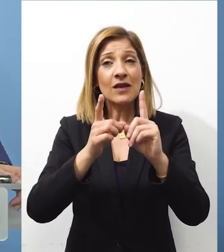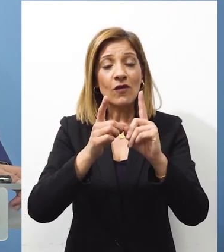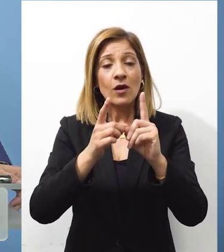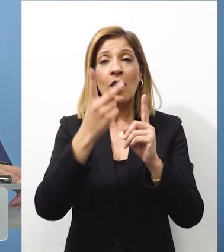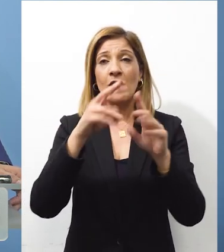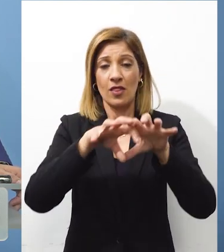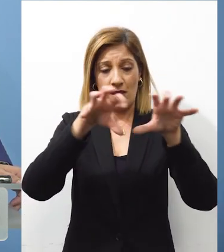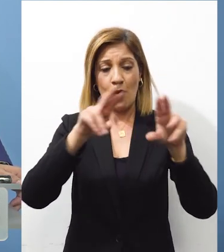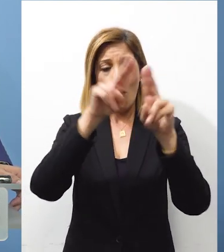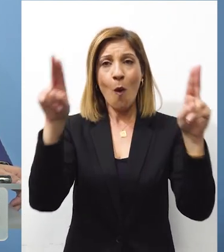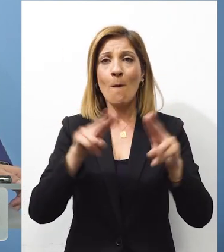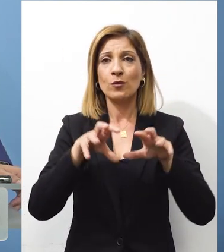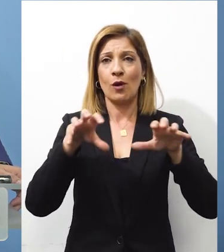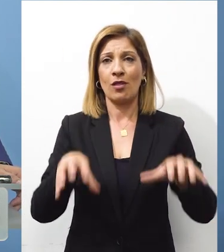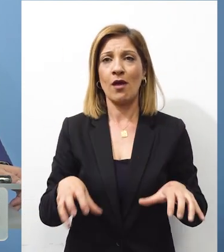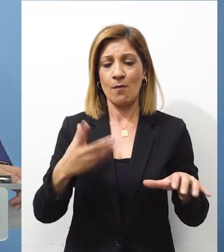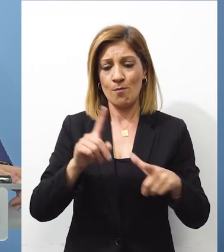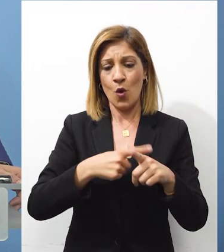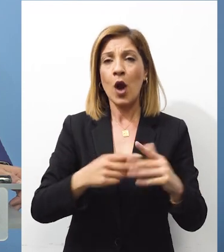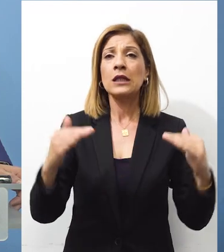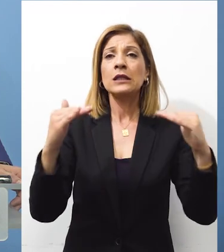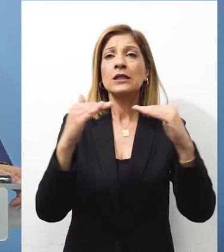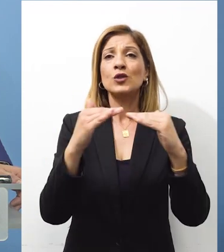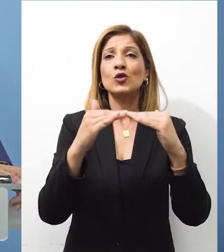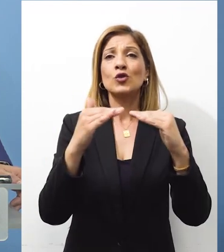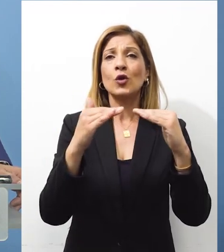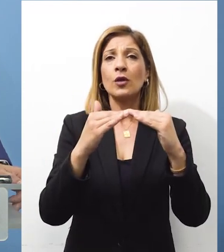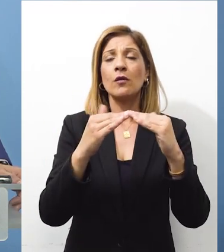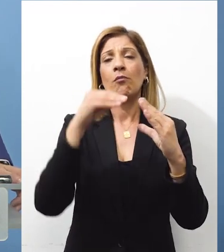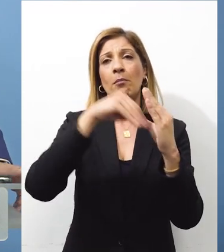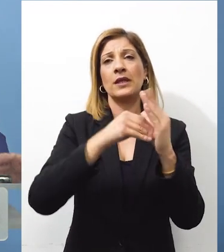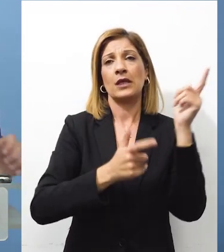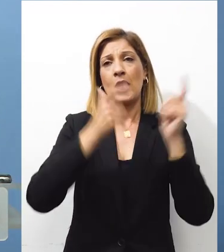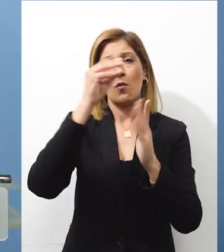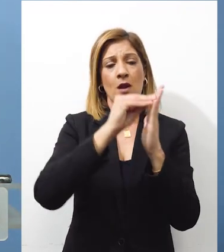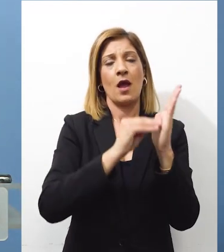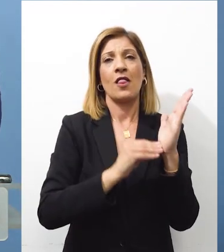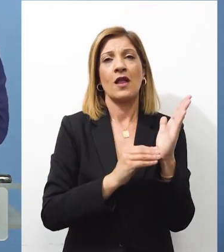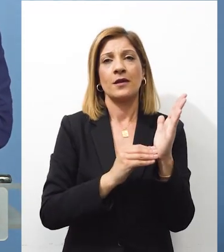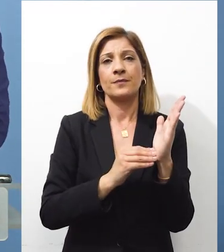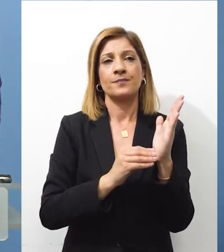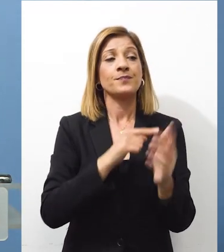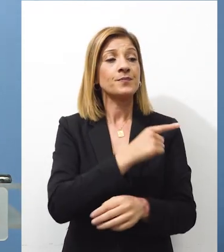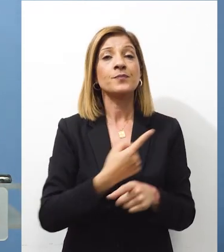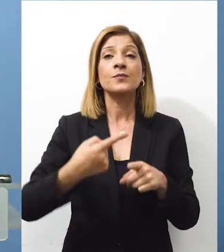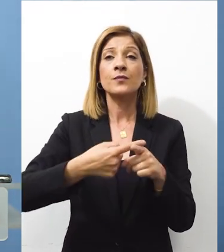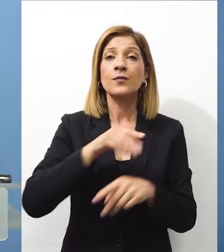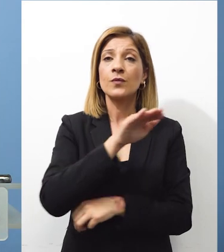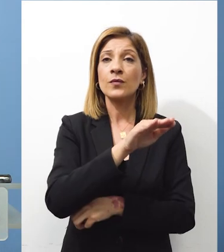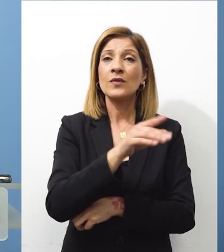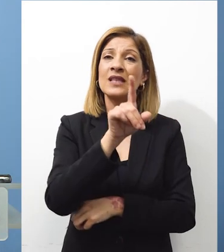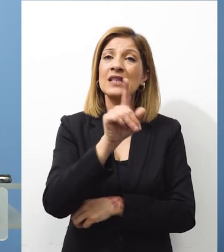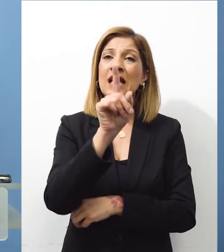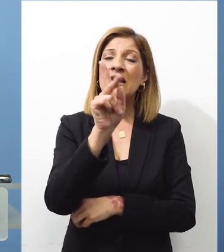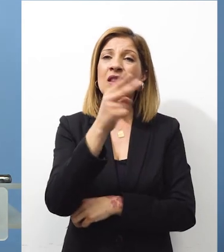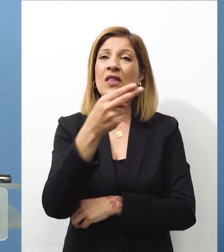διζωνική δικοινοτική ομοσπονδία με πολιτική ισότητα σύμφωνα πάντοτε με τα ψηφίσματα του Συμβουλίου Ασφαλείας των ΗΕΤ Μπορούμε να περάσουμε σε ένα-δύο